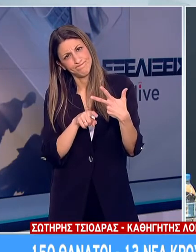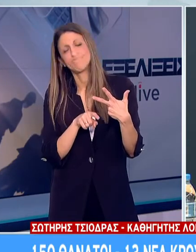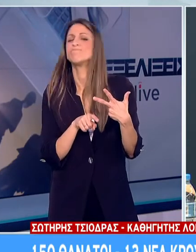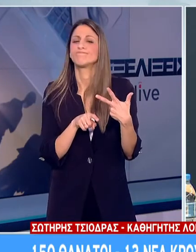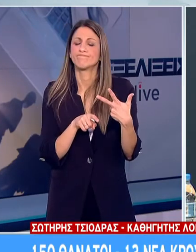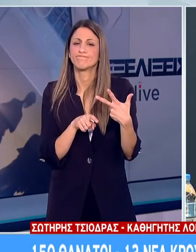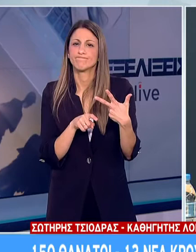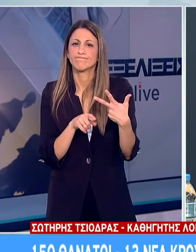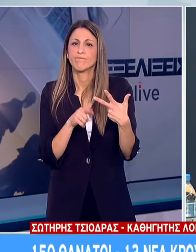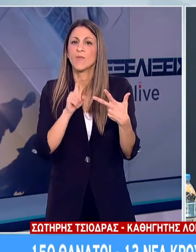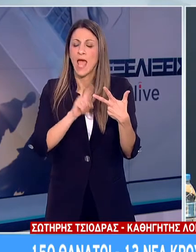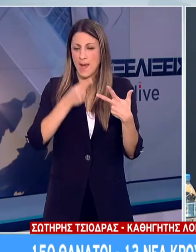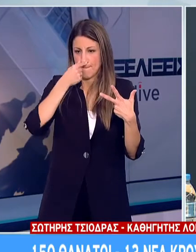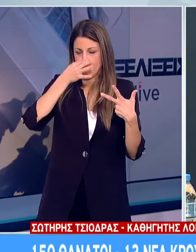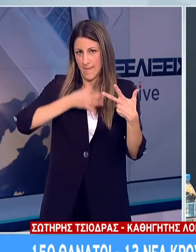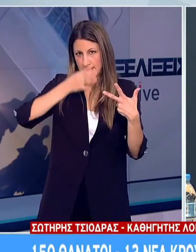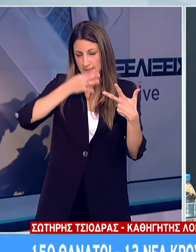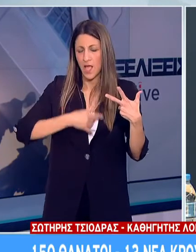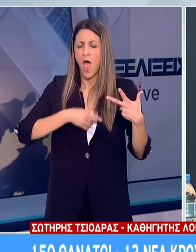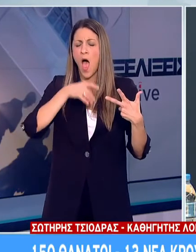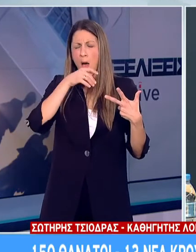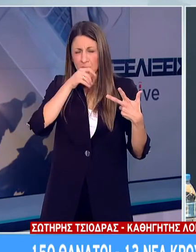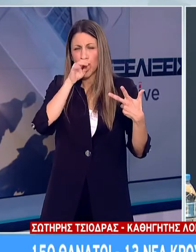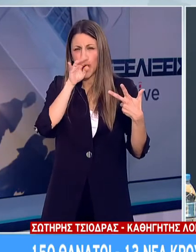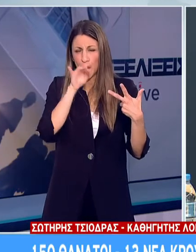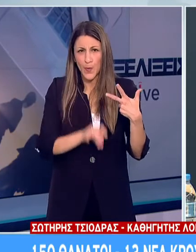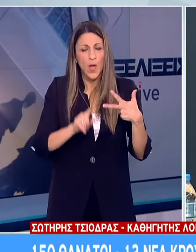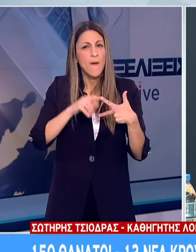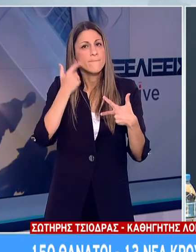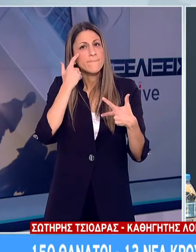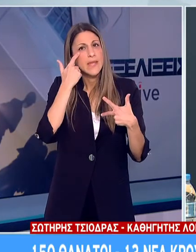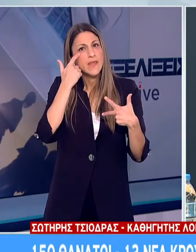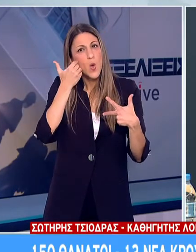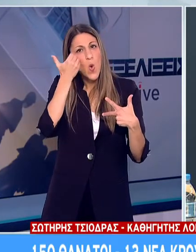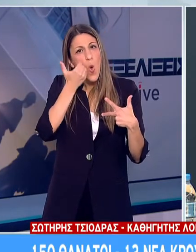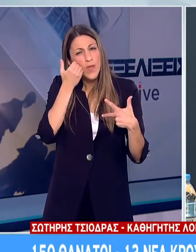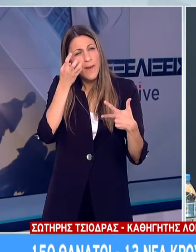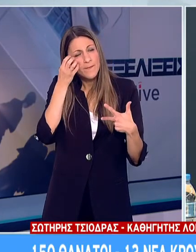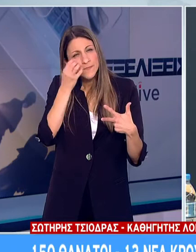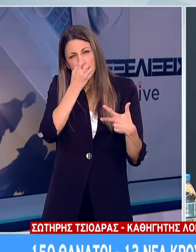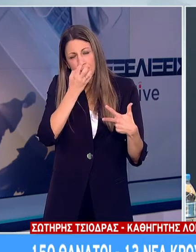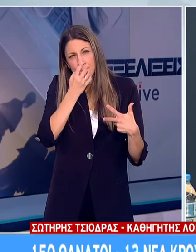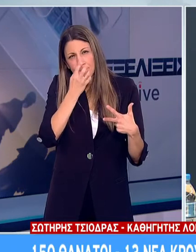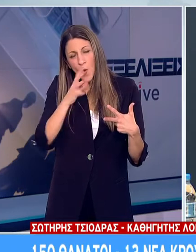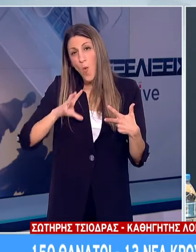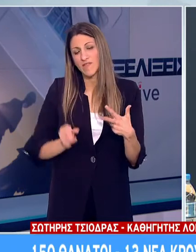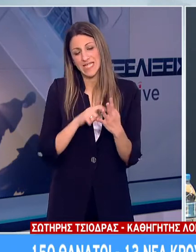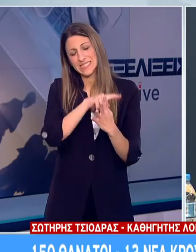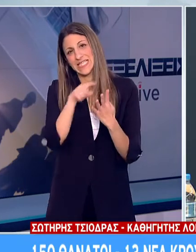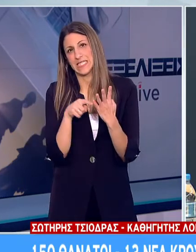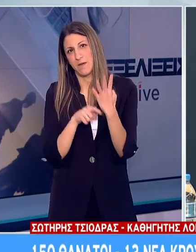Άρα αυτό το να τρέχει η μύτη σου, το φτάρνισμα, τα μάτια σου να είναι κόκκινα και να έχεις φαγούρα, αυτά είναι τα τέσσερα